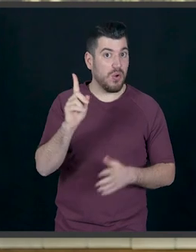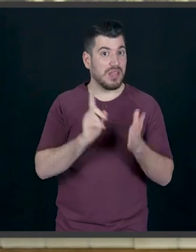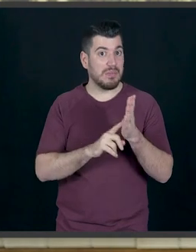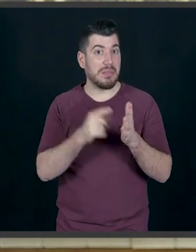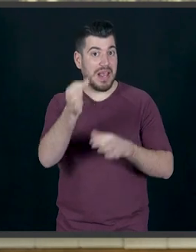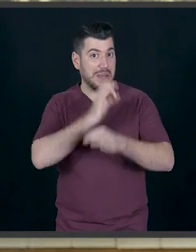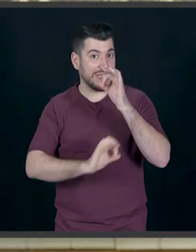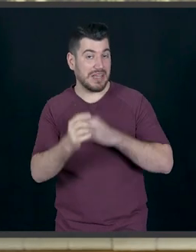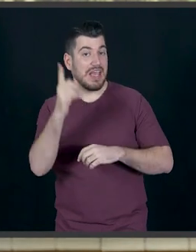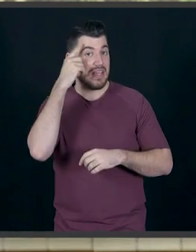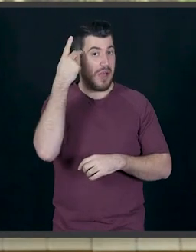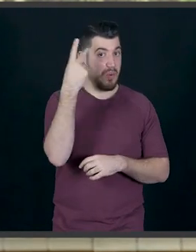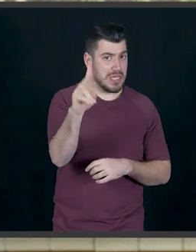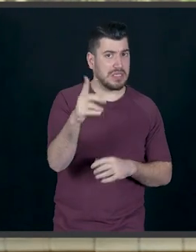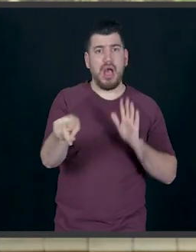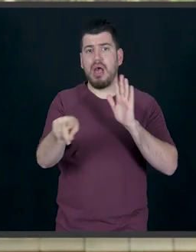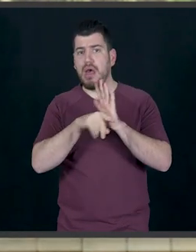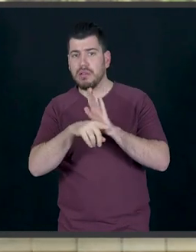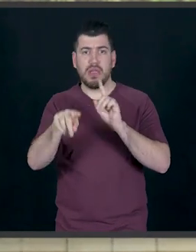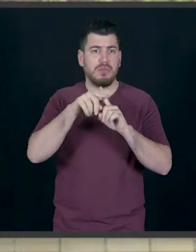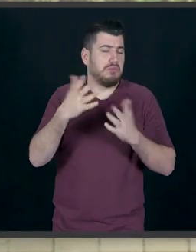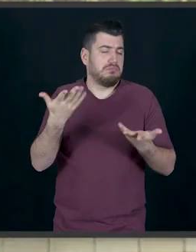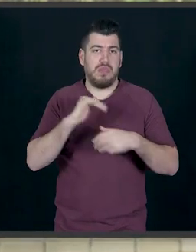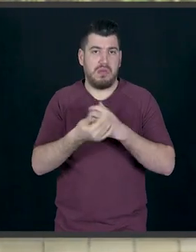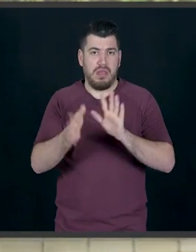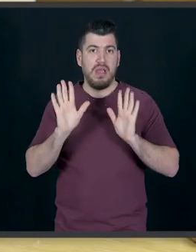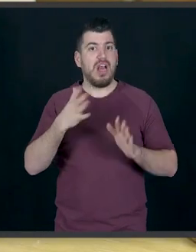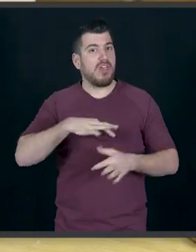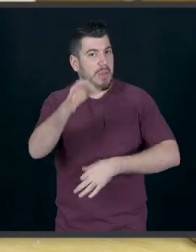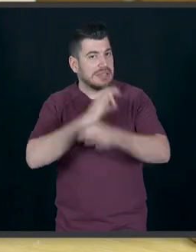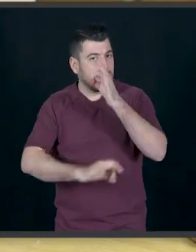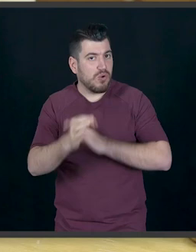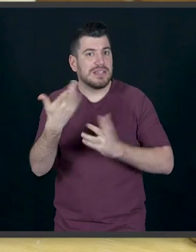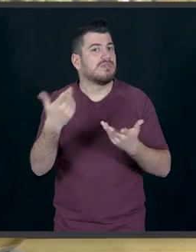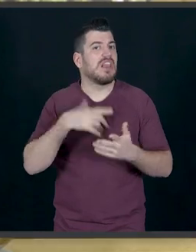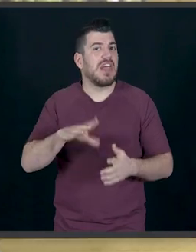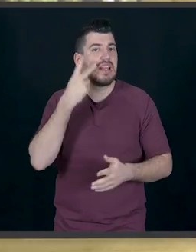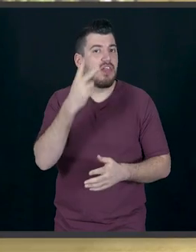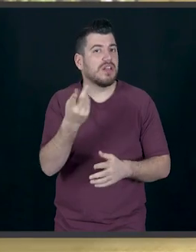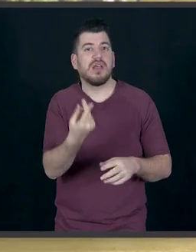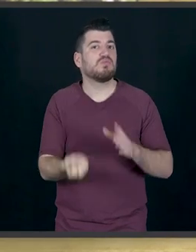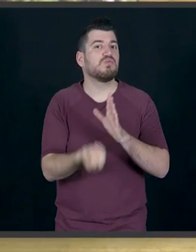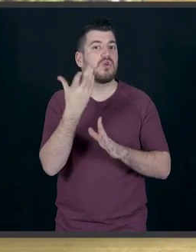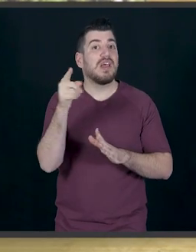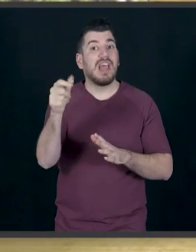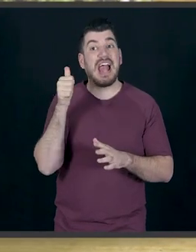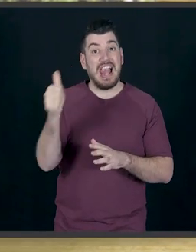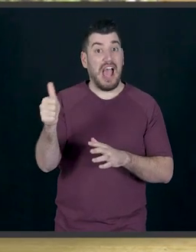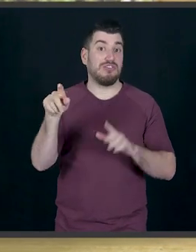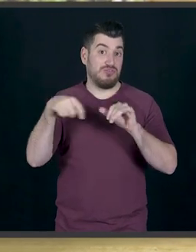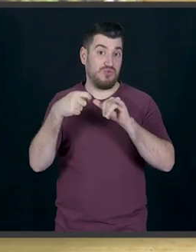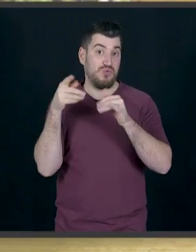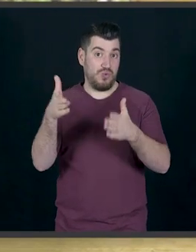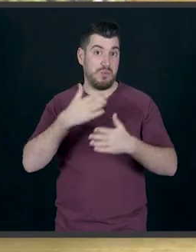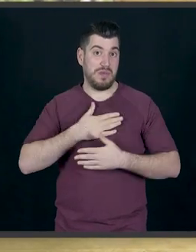να μου λέτε τη γνώμη σας. Θέλει και η αρνητική δεν πειράζει. Να μου δίνετε συμβουλές για το τι θα θέλατε να δείτε. Μην ξεχάσετε να κάνετε subscribe στο κανάλι μας.